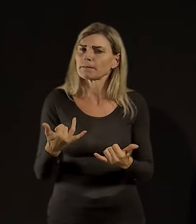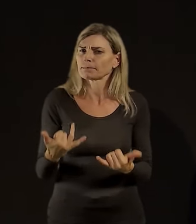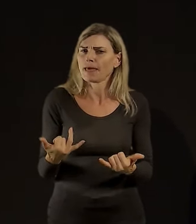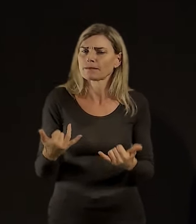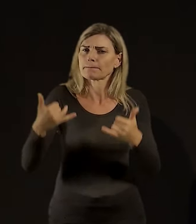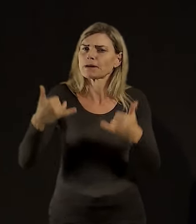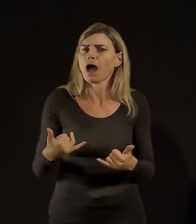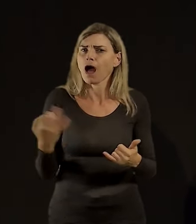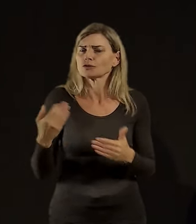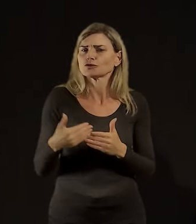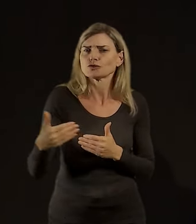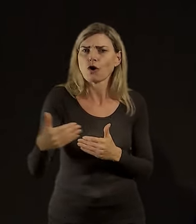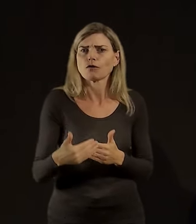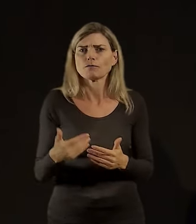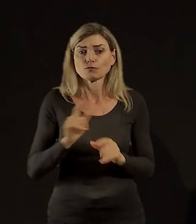než se rozloučíme?